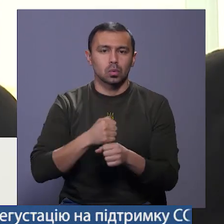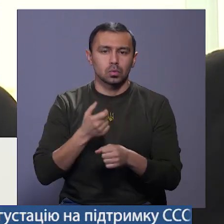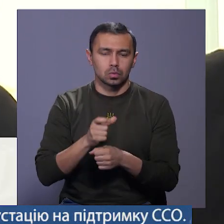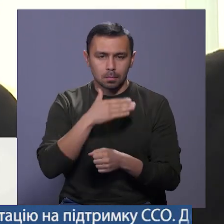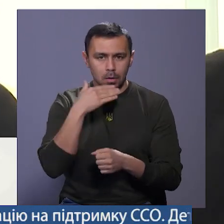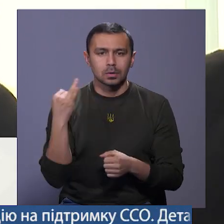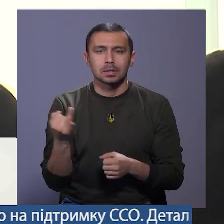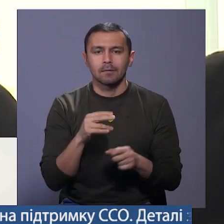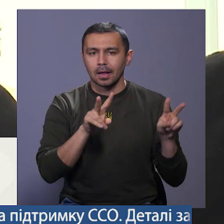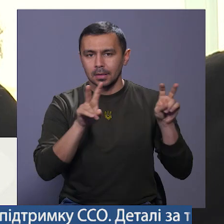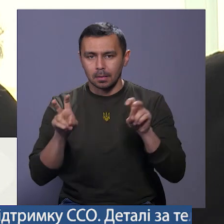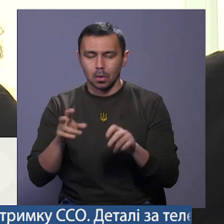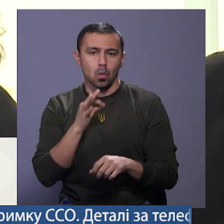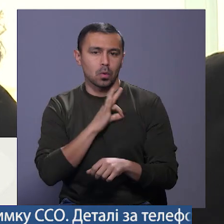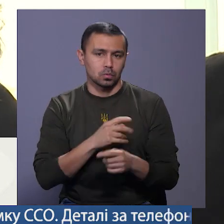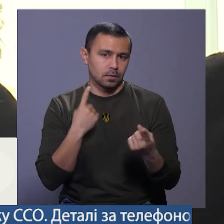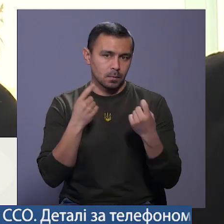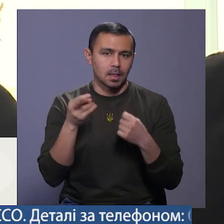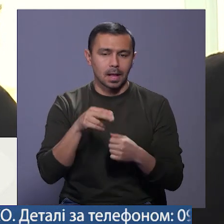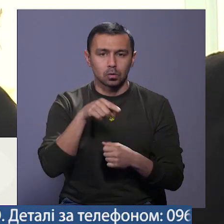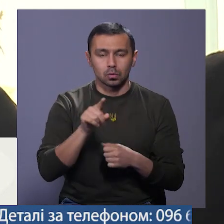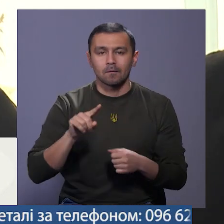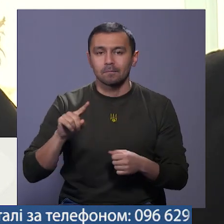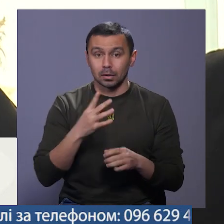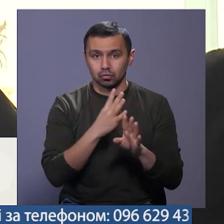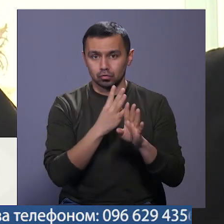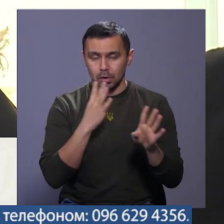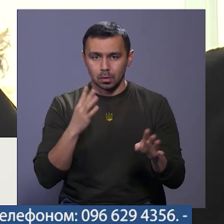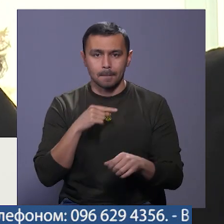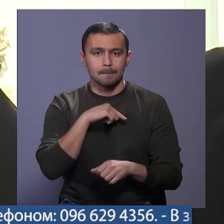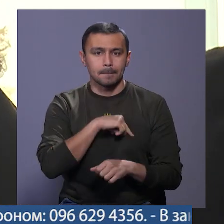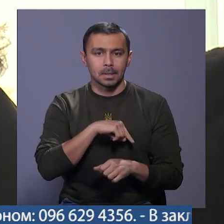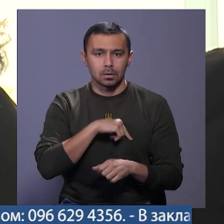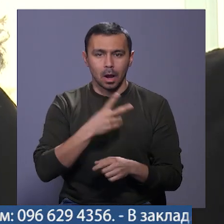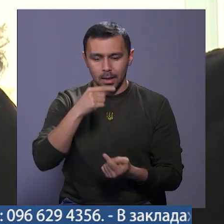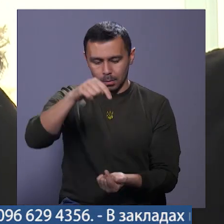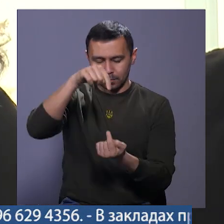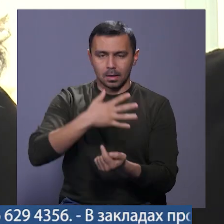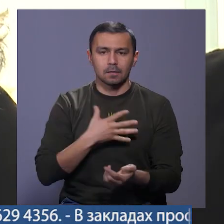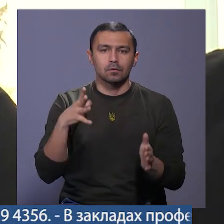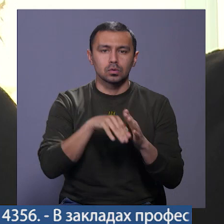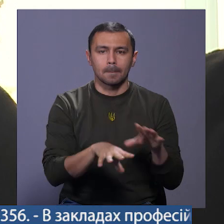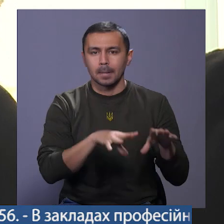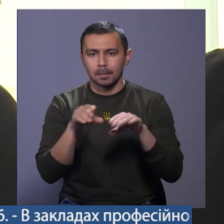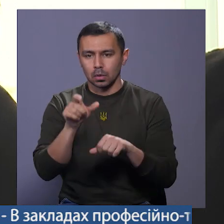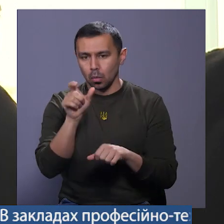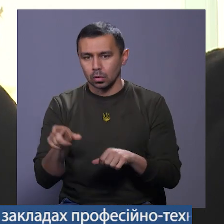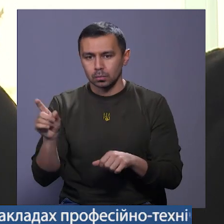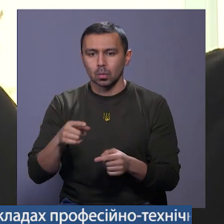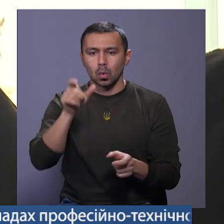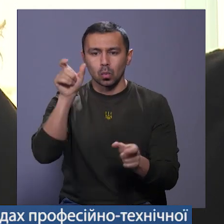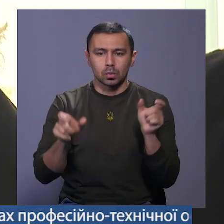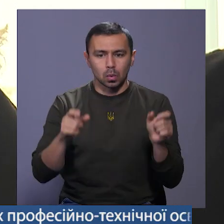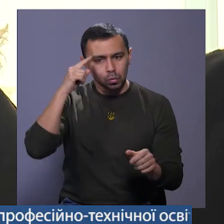багато цікавих тем і корисної інформації для того, щоб в першу чергу психоедукувати наших внутрішньоперемищених осіб, щоб люди